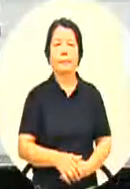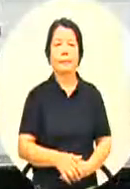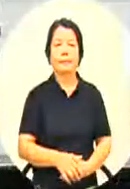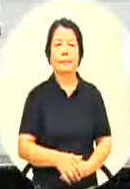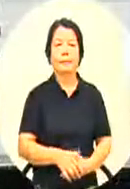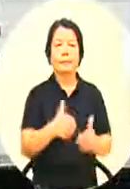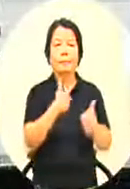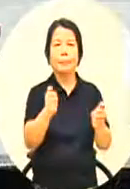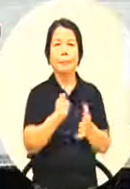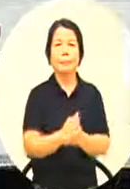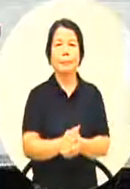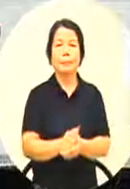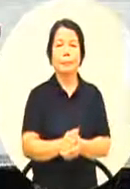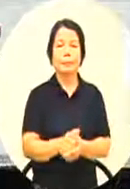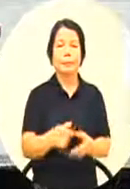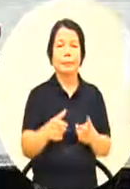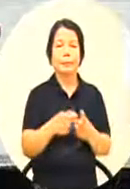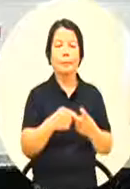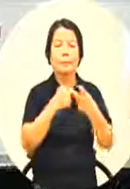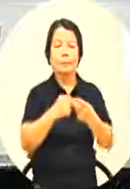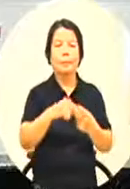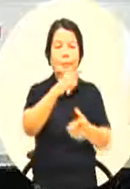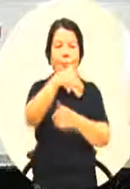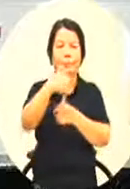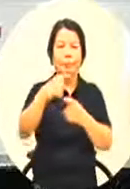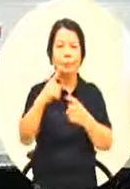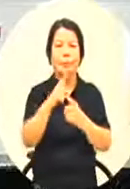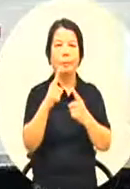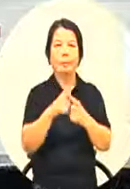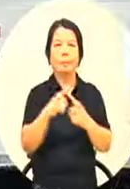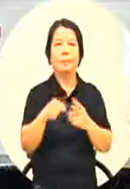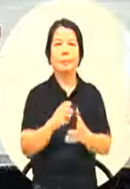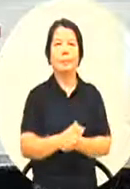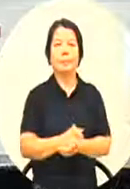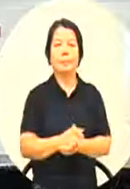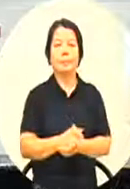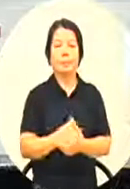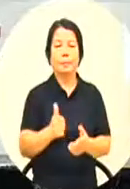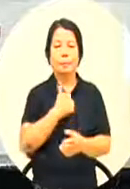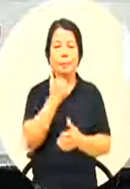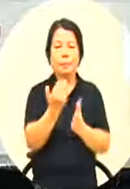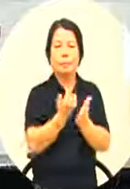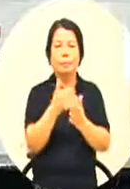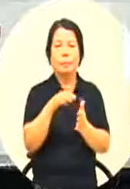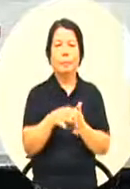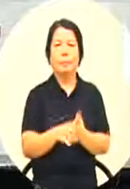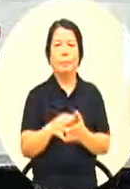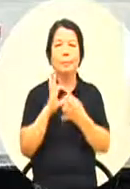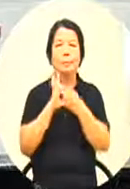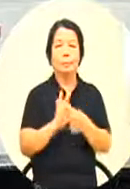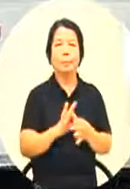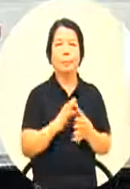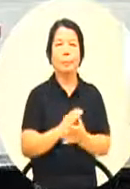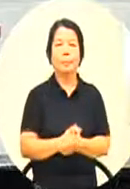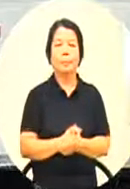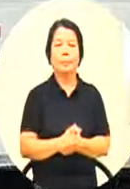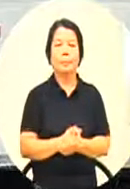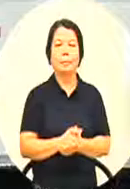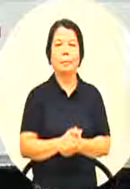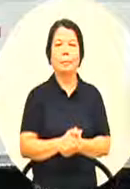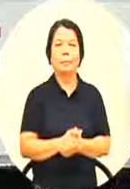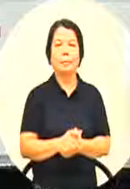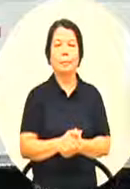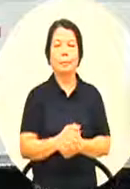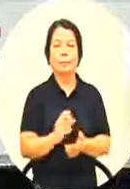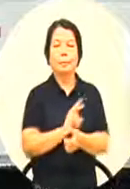谢谢我们第二招集园李宇婷议员这个其实那个刚刚延续那个李宇婷的